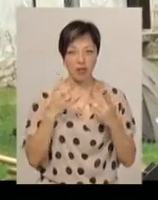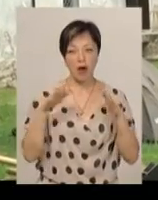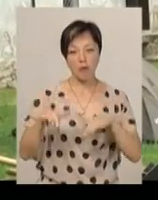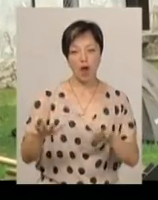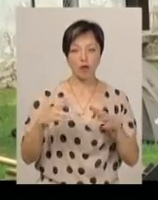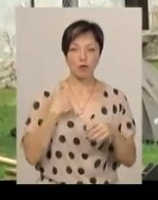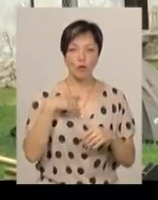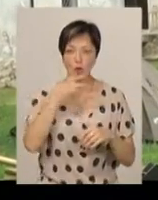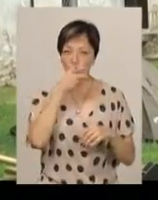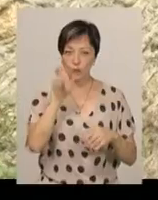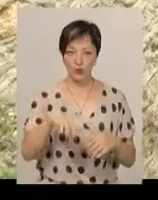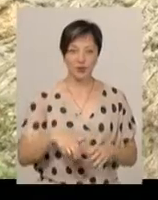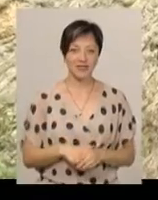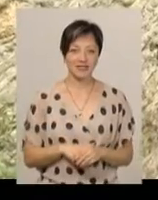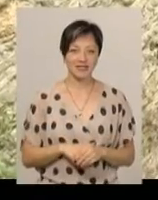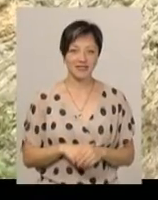пляжі, мені було б нудно.